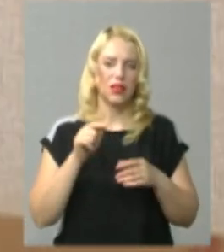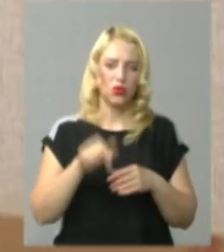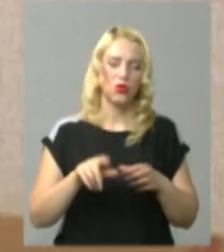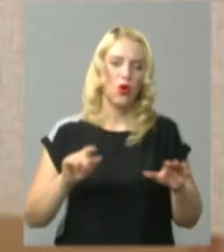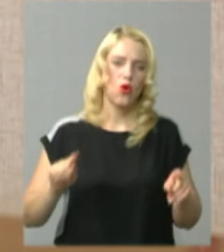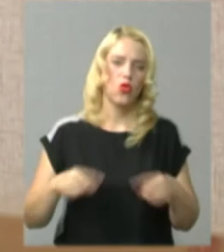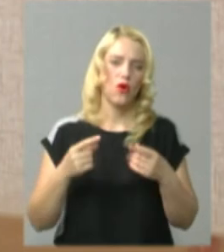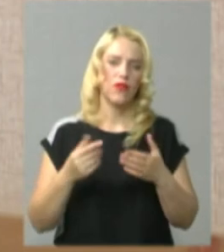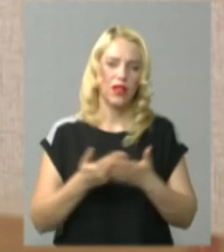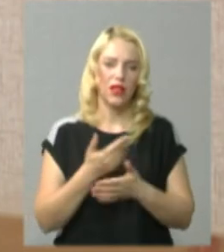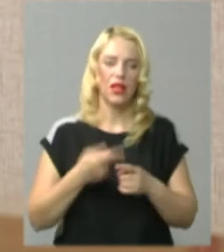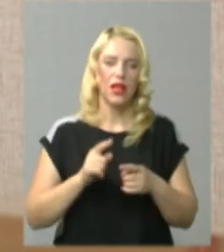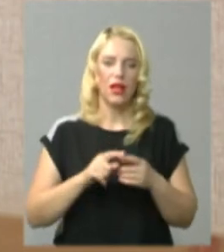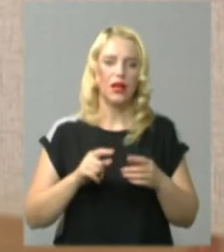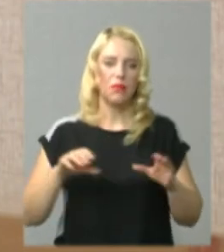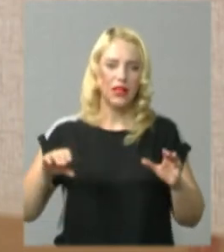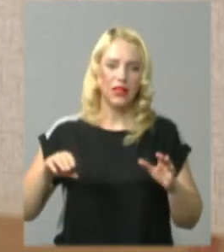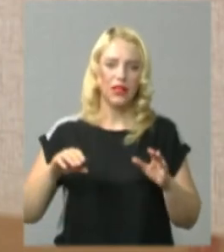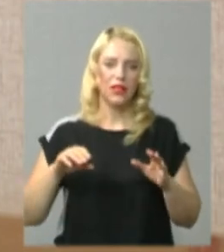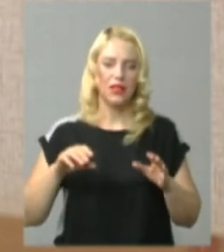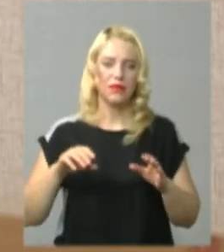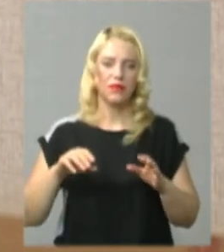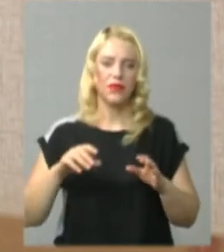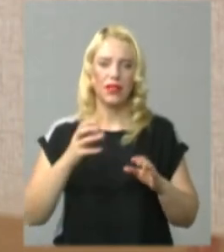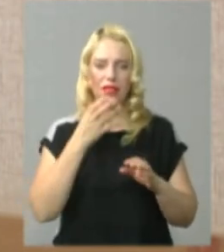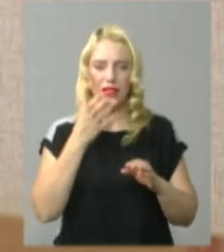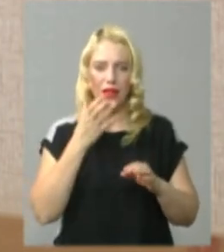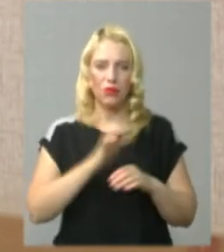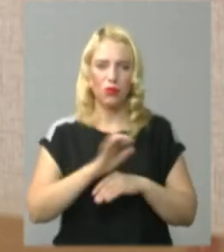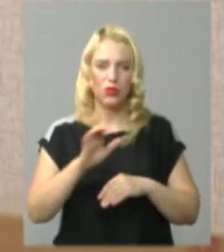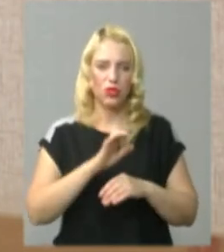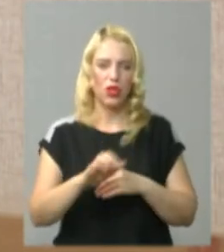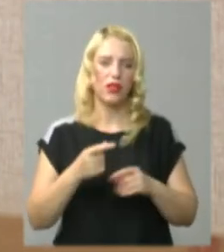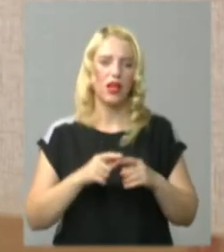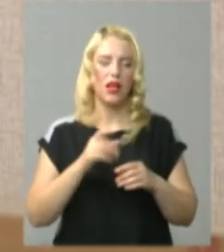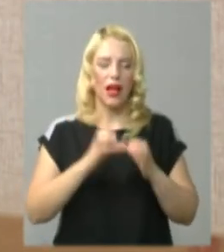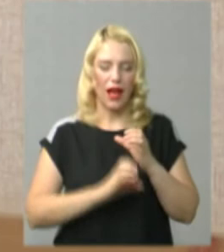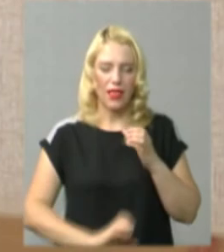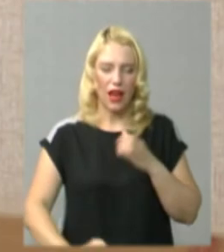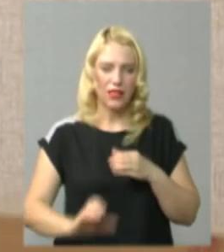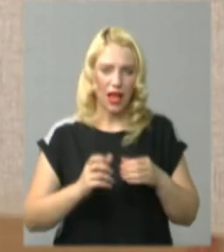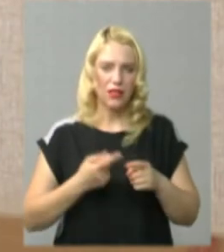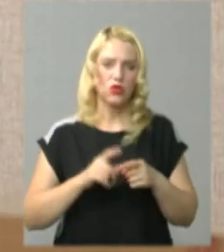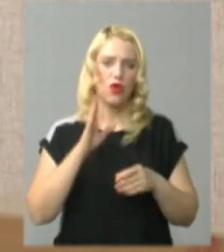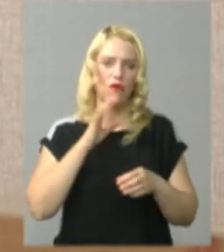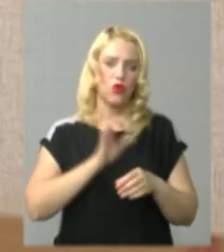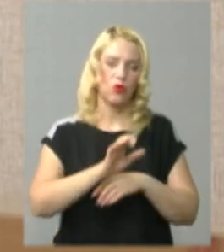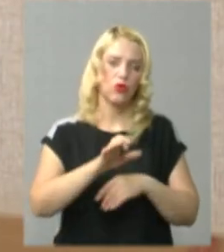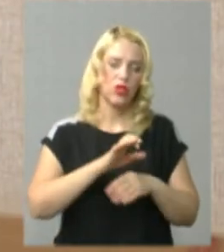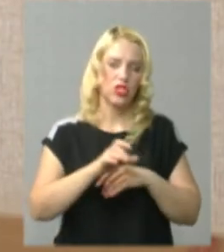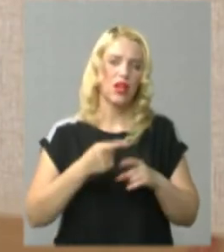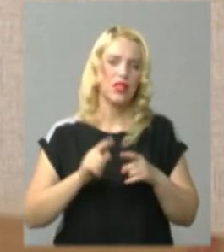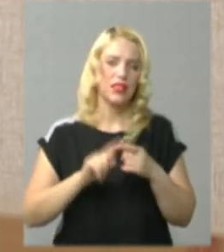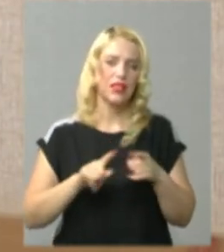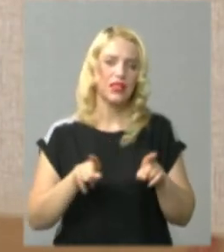підвід зовнішніх мереж, теплопостачання, каналізацію покращили, водопостачання. Таким